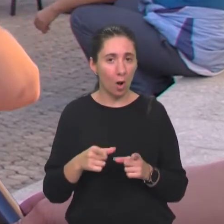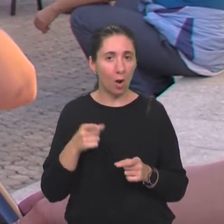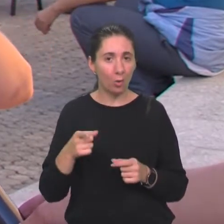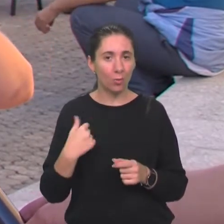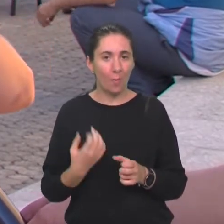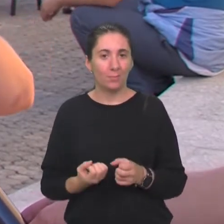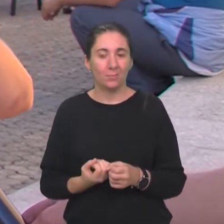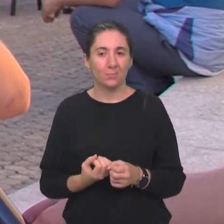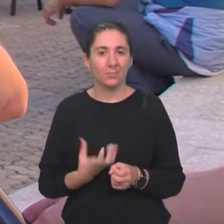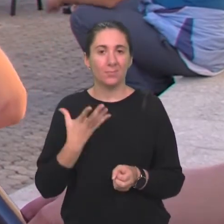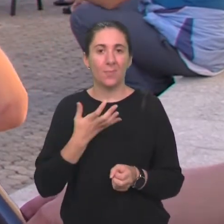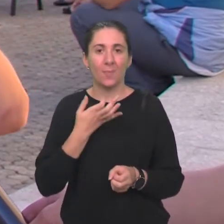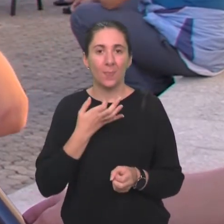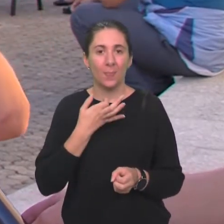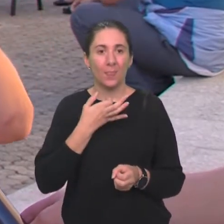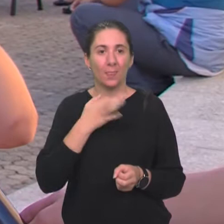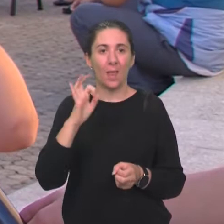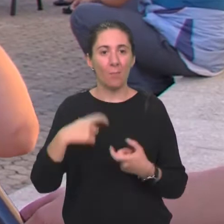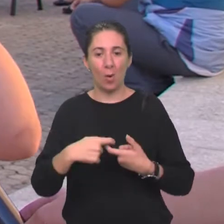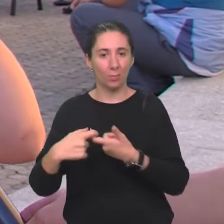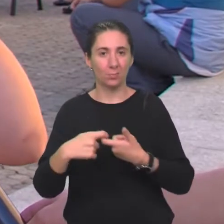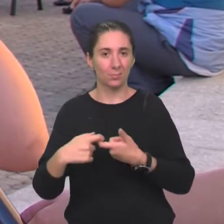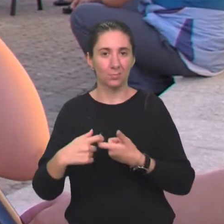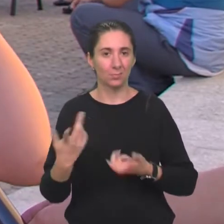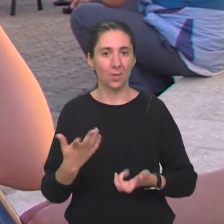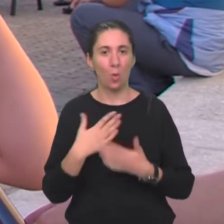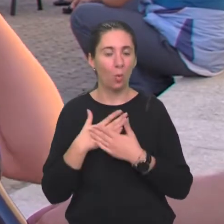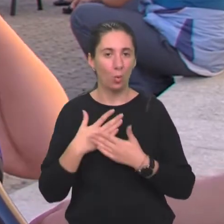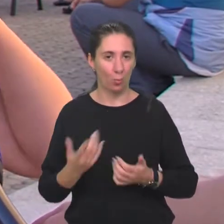stvara najbolje asocijacije.